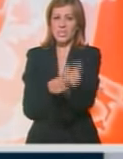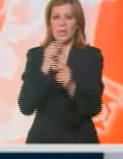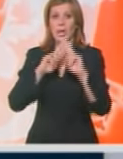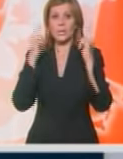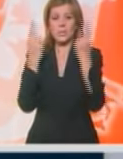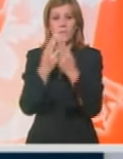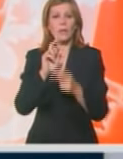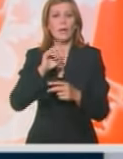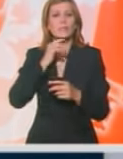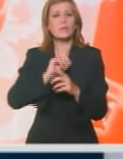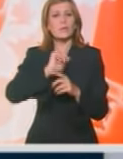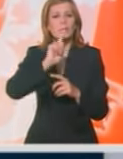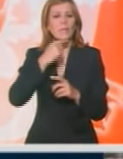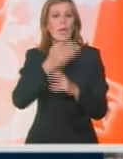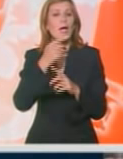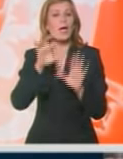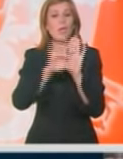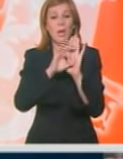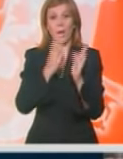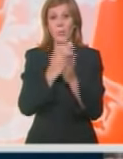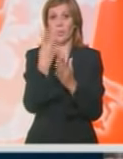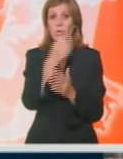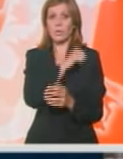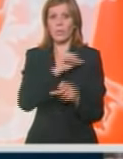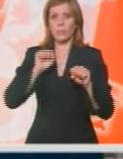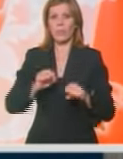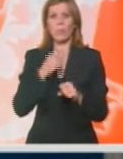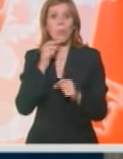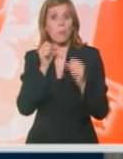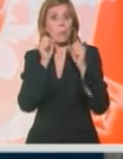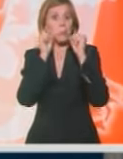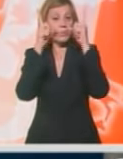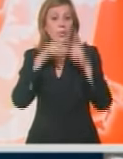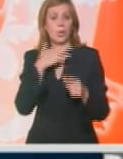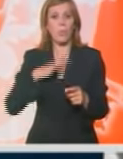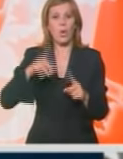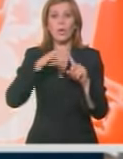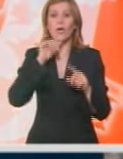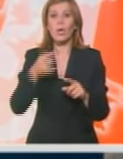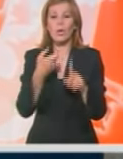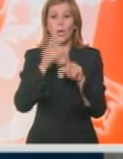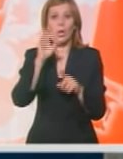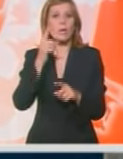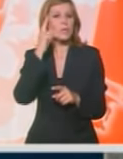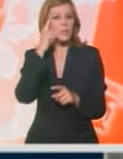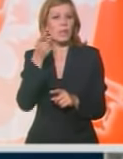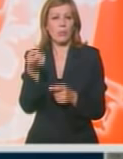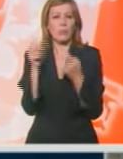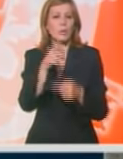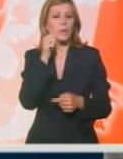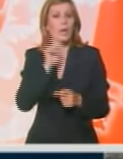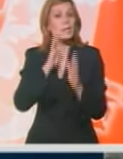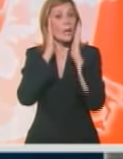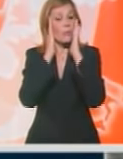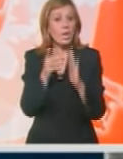četiri decenije, brzina kojom je to postignuto iznenadila je mnoge u Tokiju. Znala sam da će taj dan da dođe, ali nisam